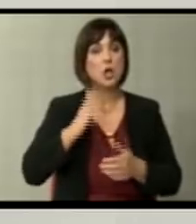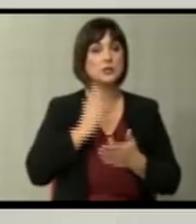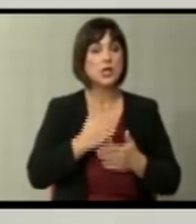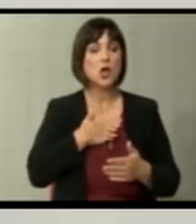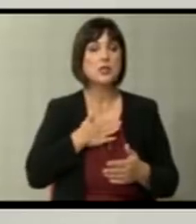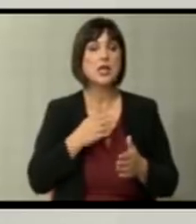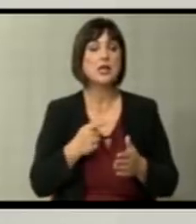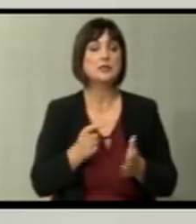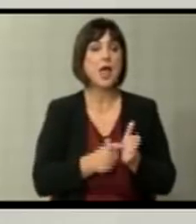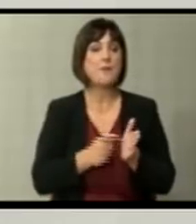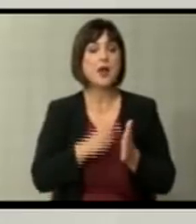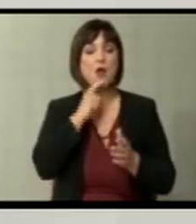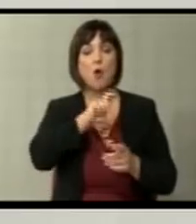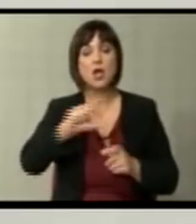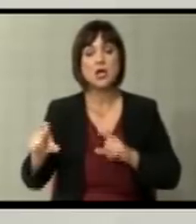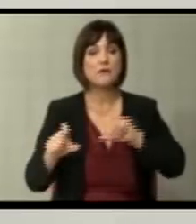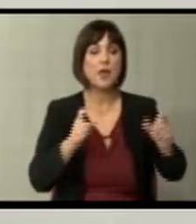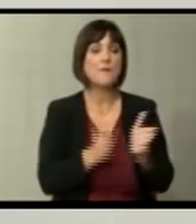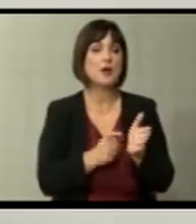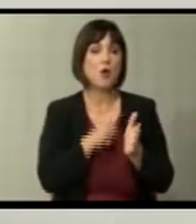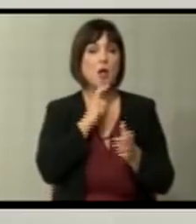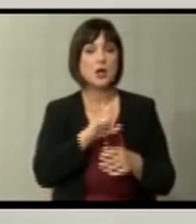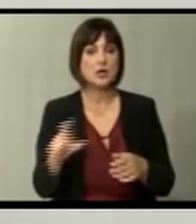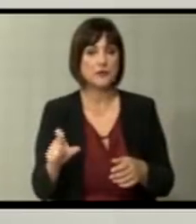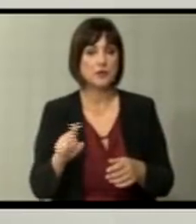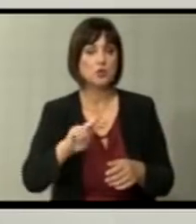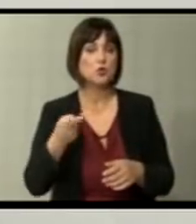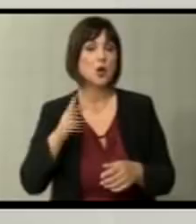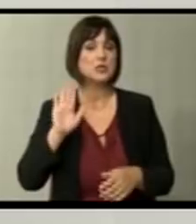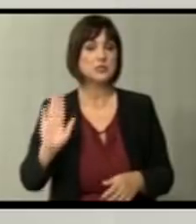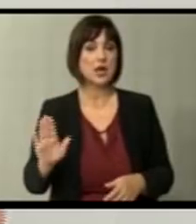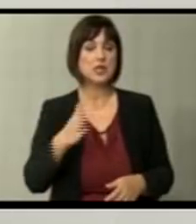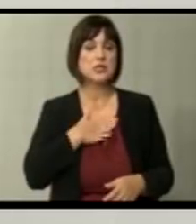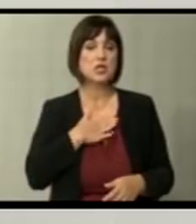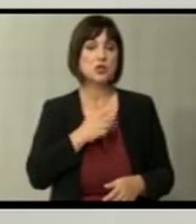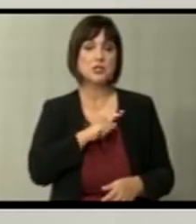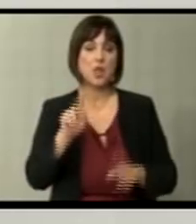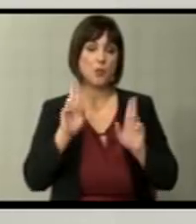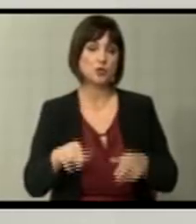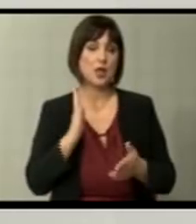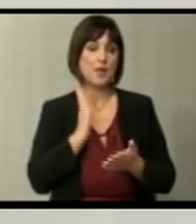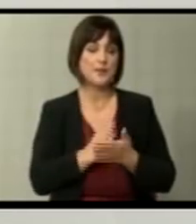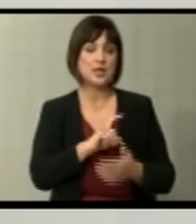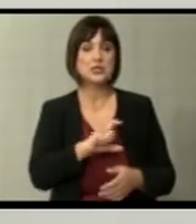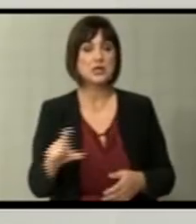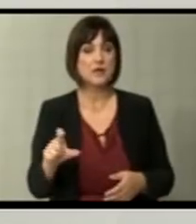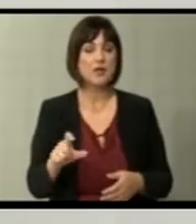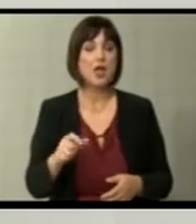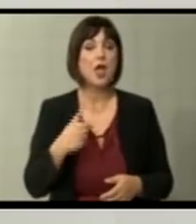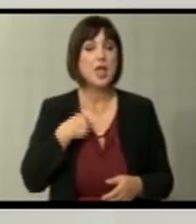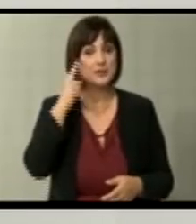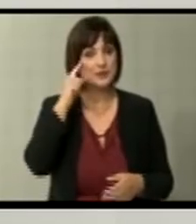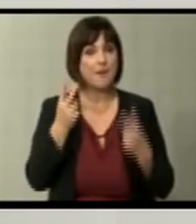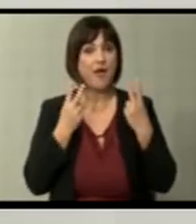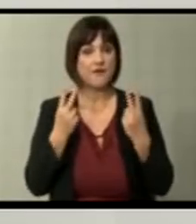ќе бара вината на другата страна, защото нашите не може да видат виновни. Я мислам дека е